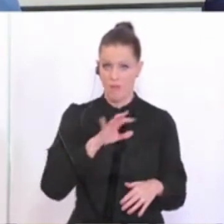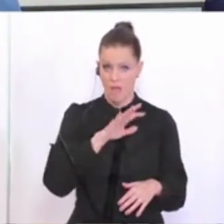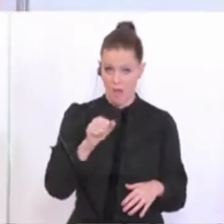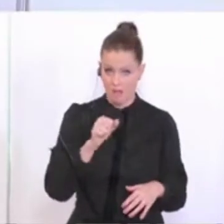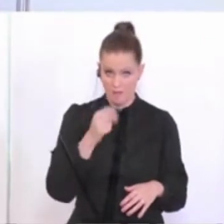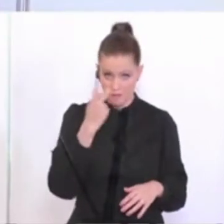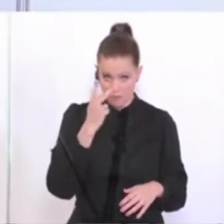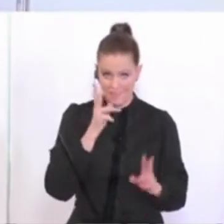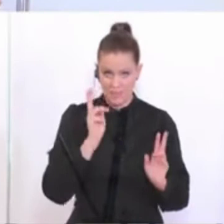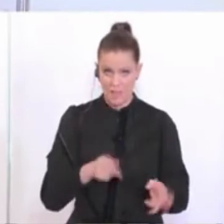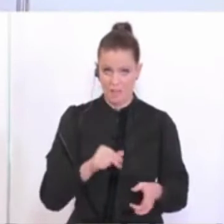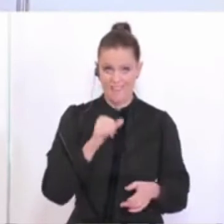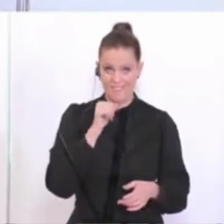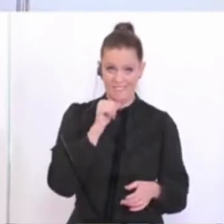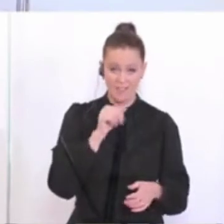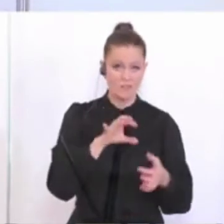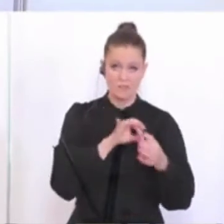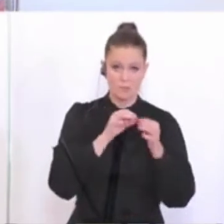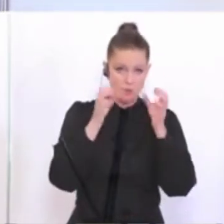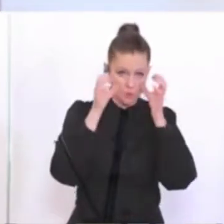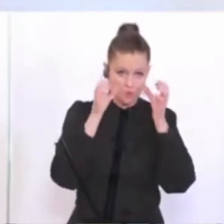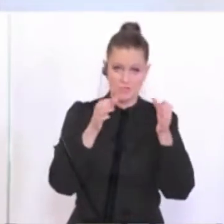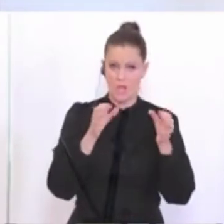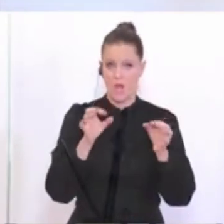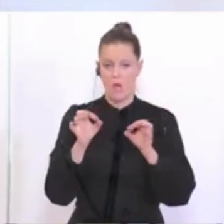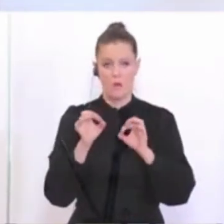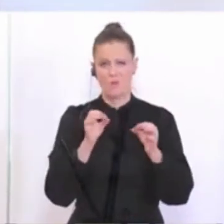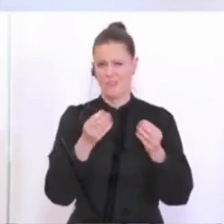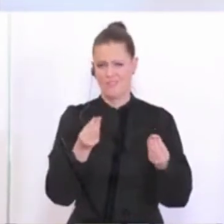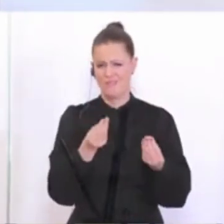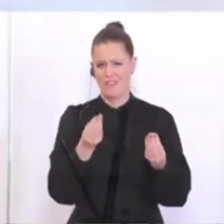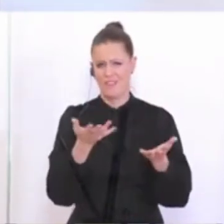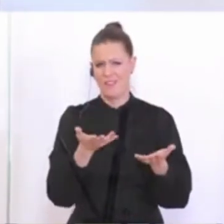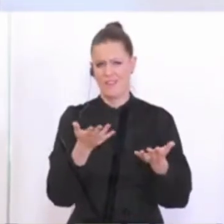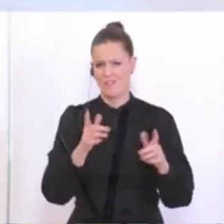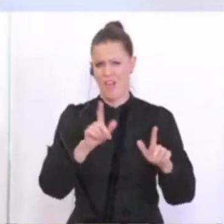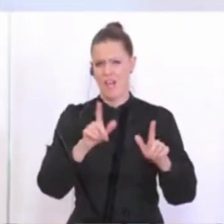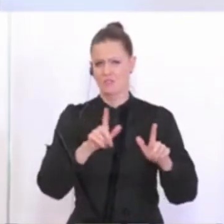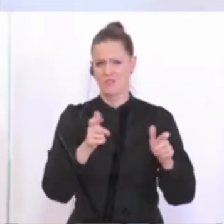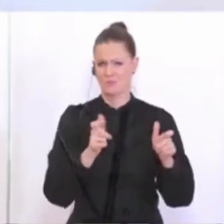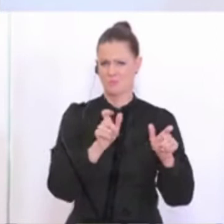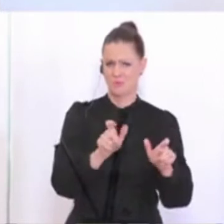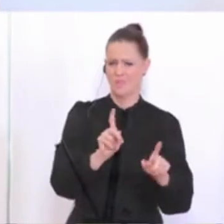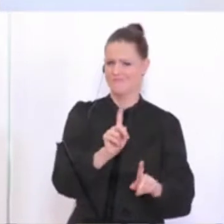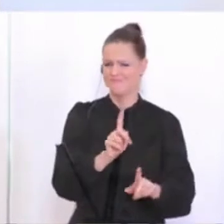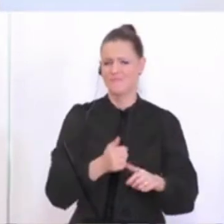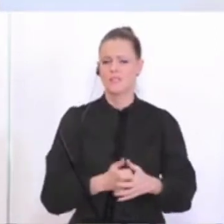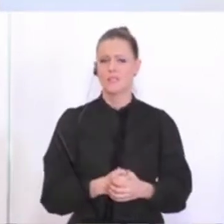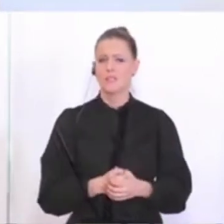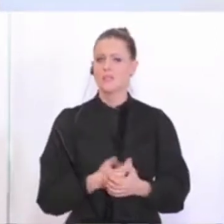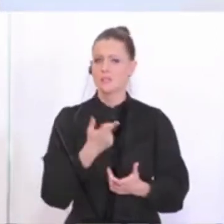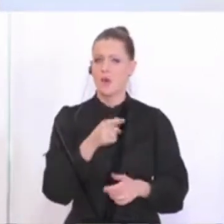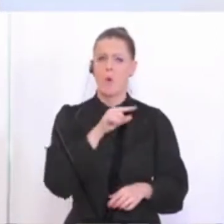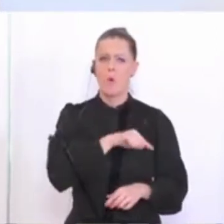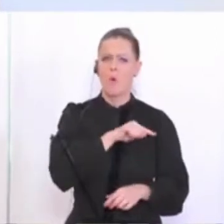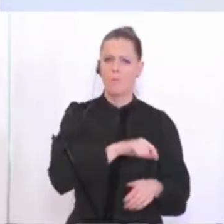nicht wieder um Zuseherinnen oder diese Idee von Veranstaltungsbeschränkung. Da, ob